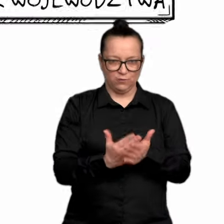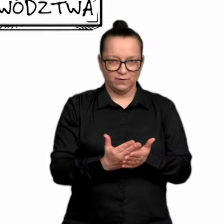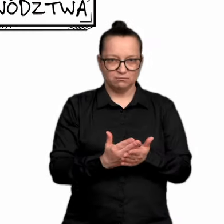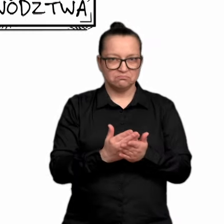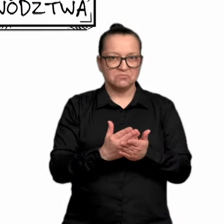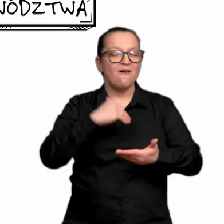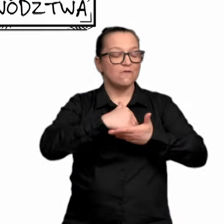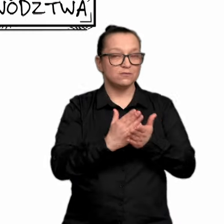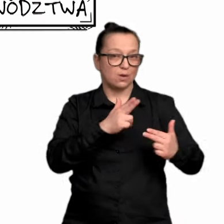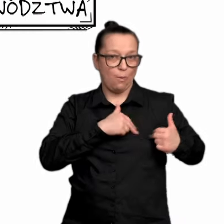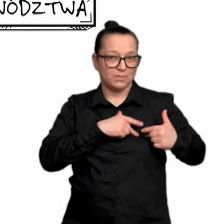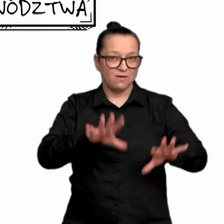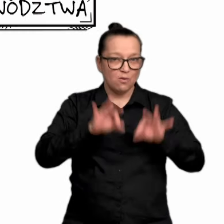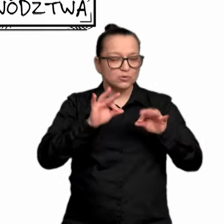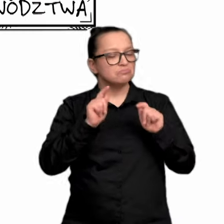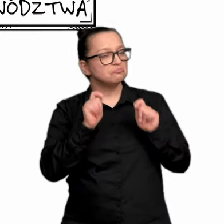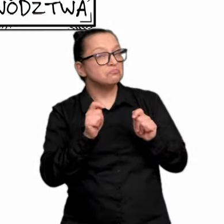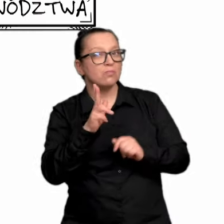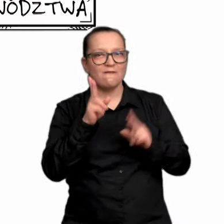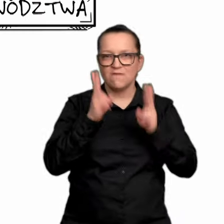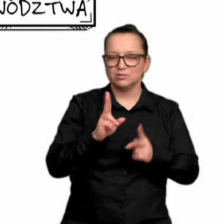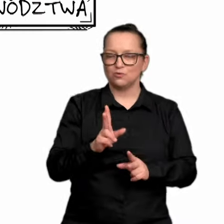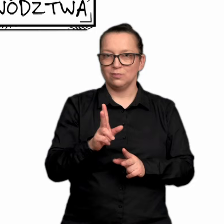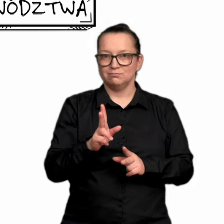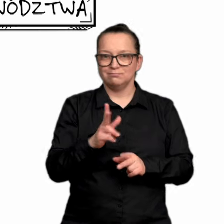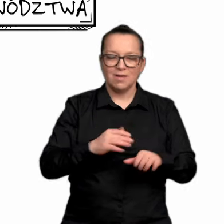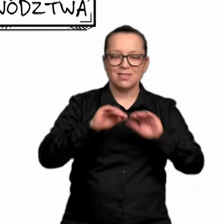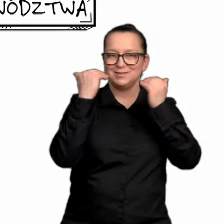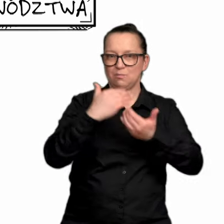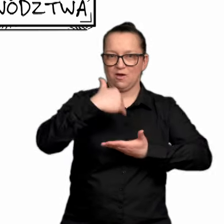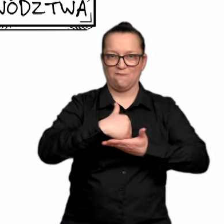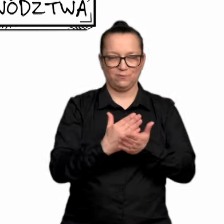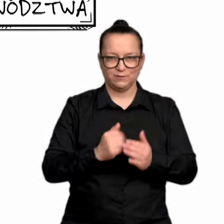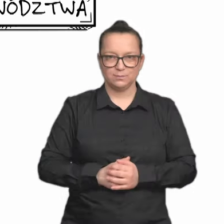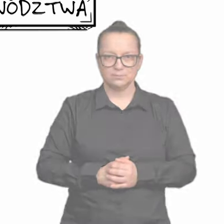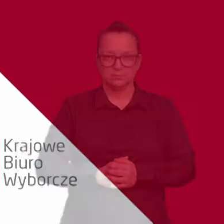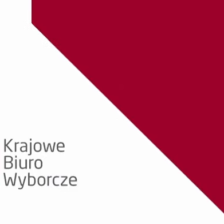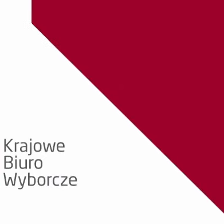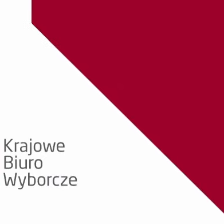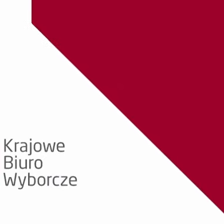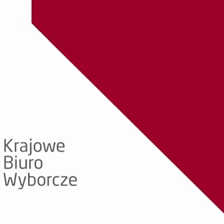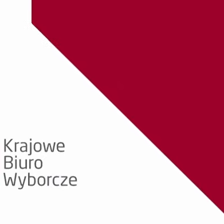województwie, Wojewódzka Komisja Wyborcza stwierdza, kto został wybrany do sejmiku województwa. Dziękuję. Dziękuję.